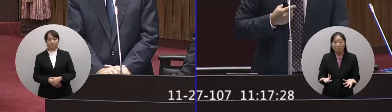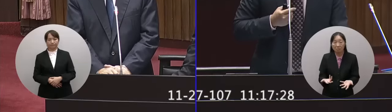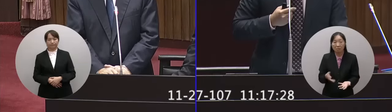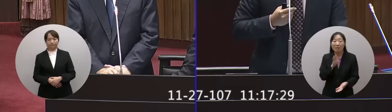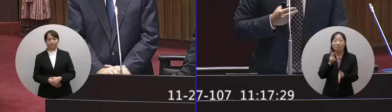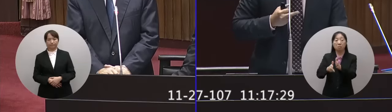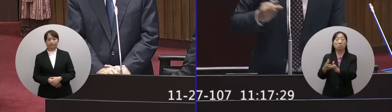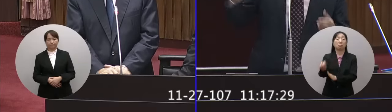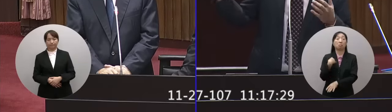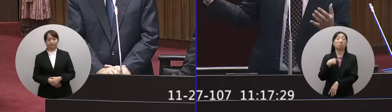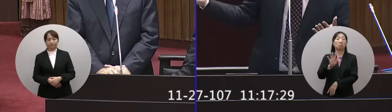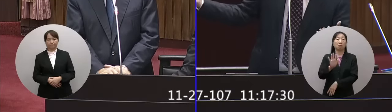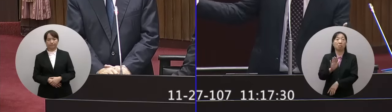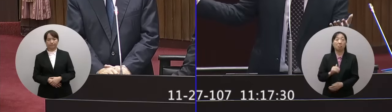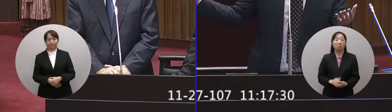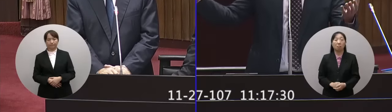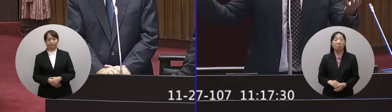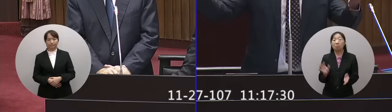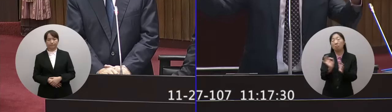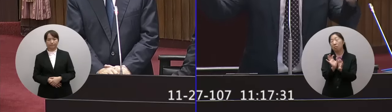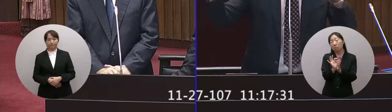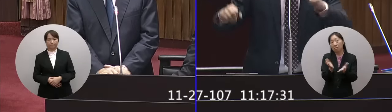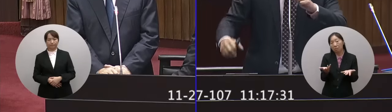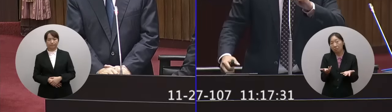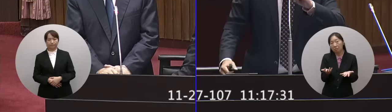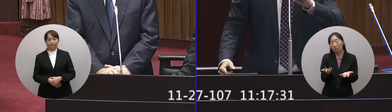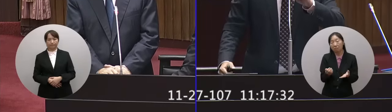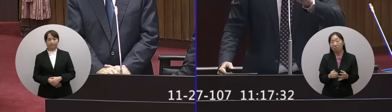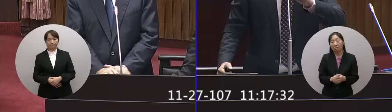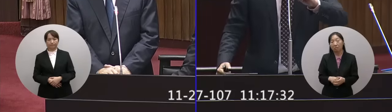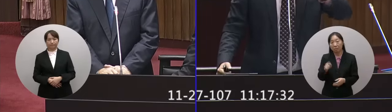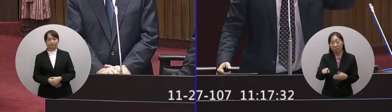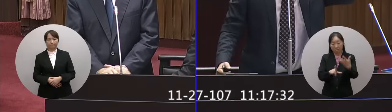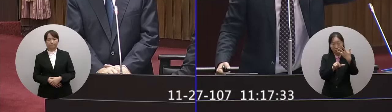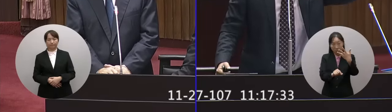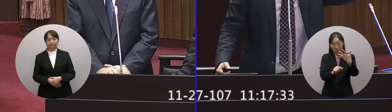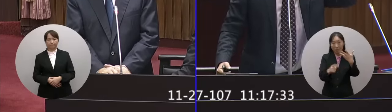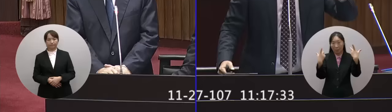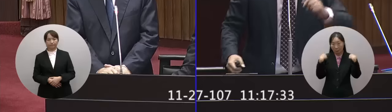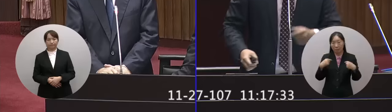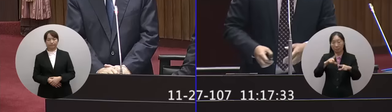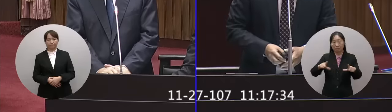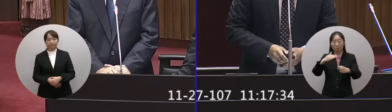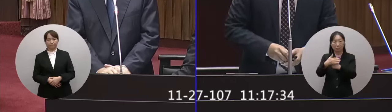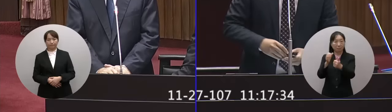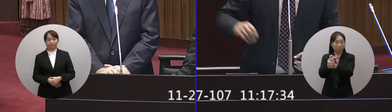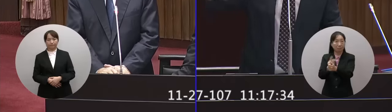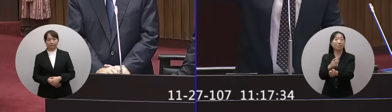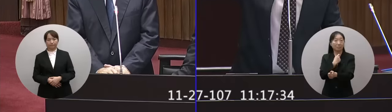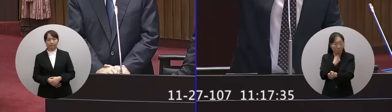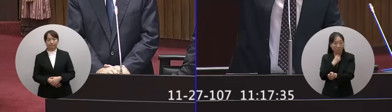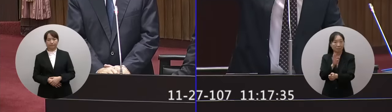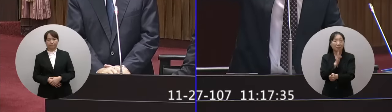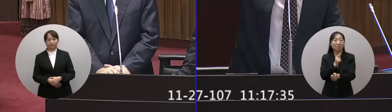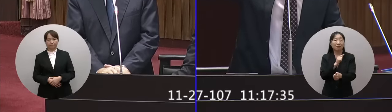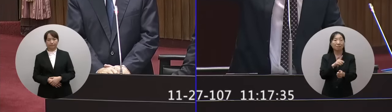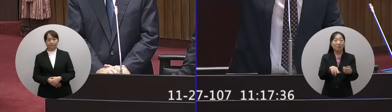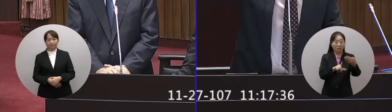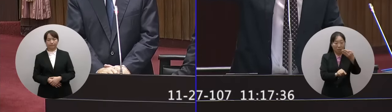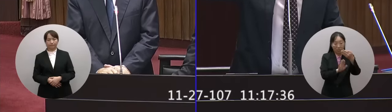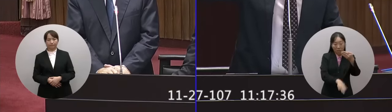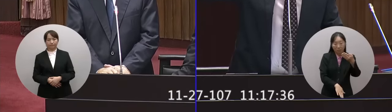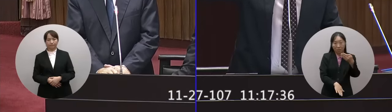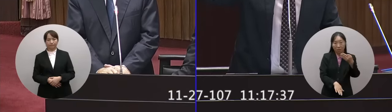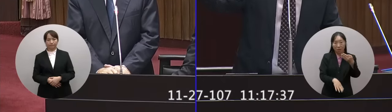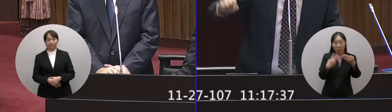跟我講有耶但沒有關係更重要的問題是什麼八月的大保養該做沒有做可以用九月底